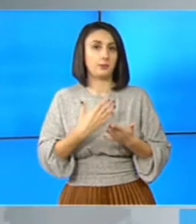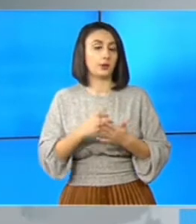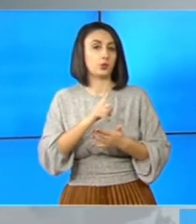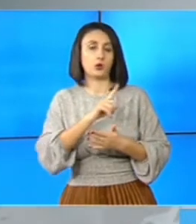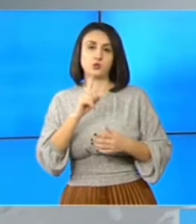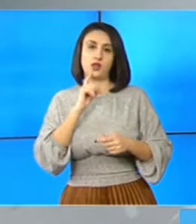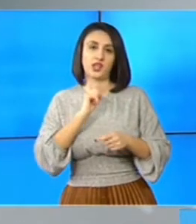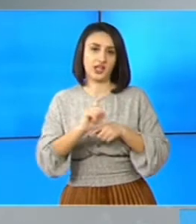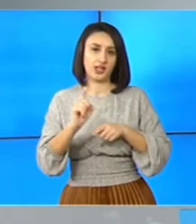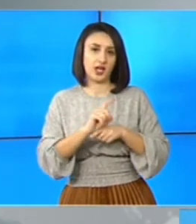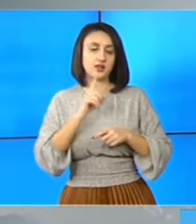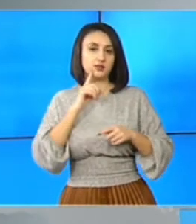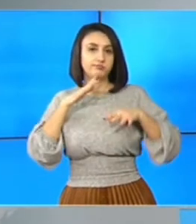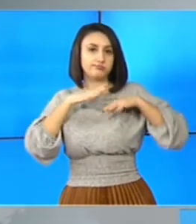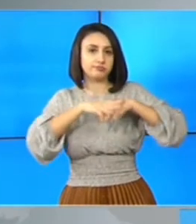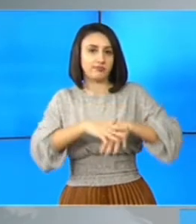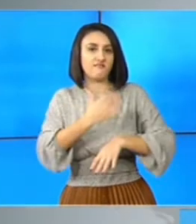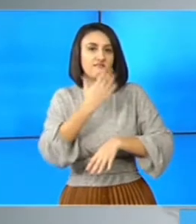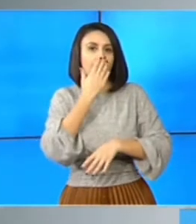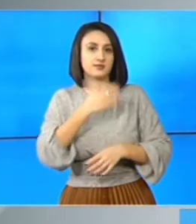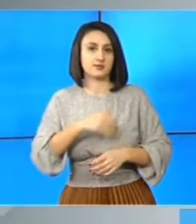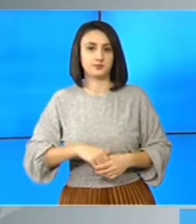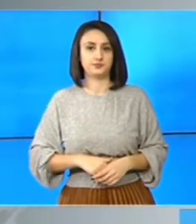nu li se reproșa că se înghesuie în față.